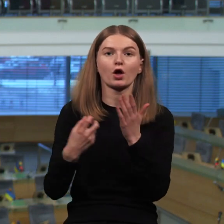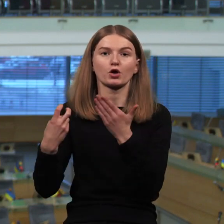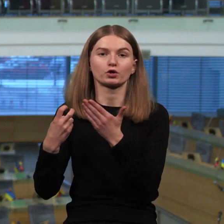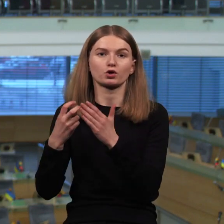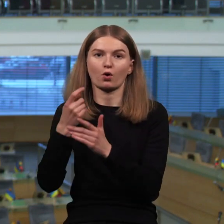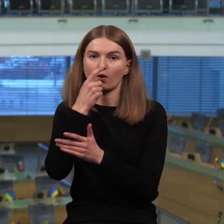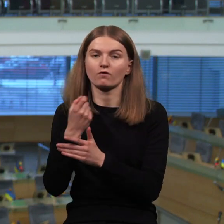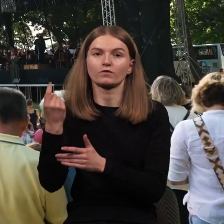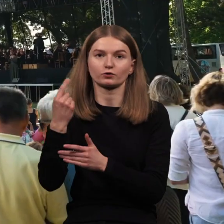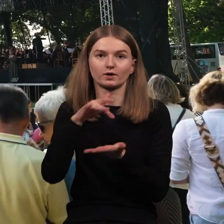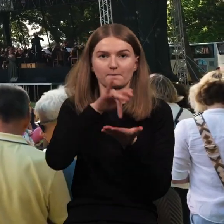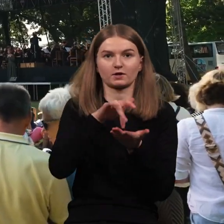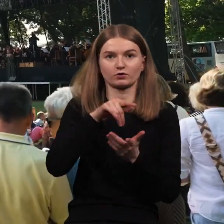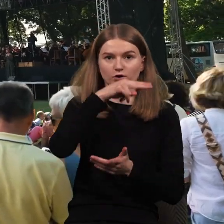11.